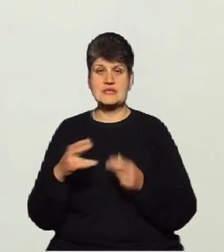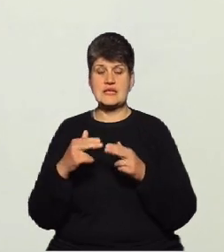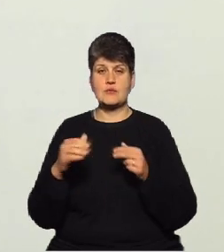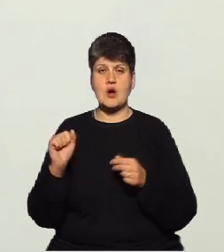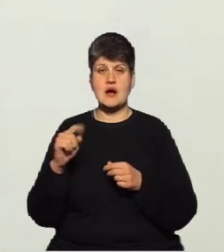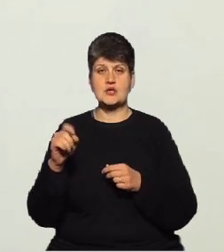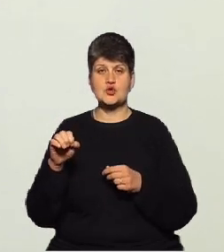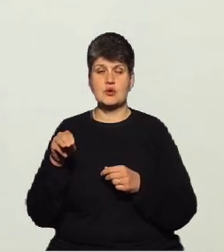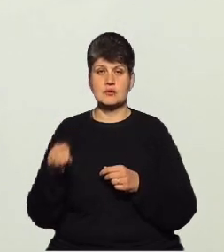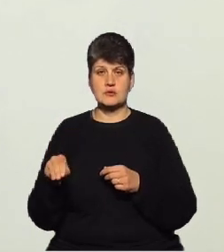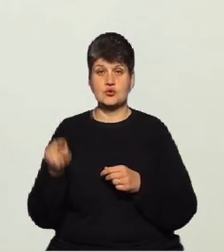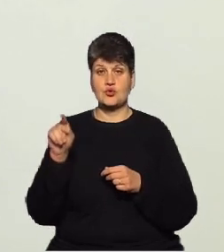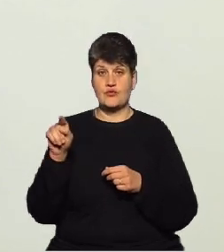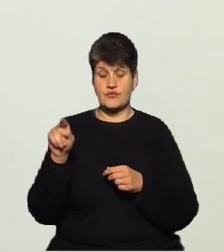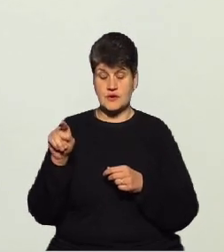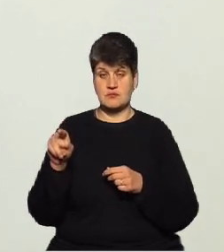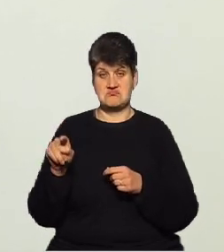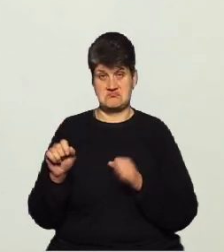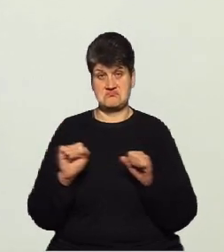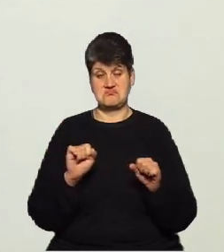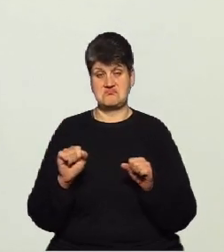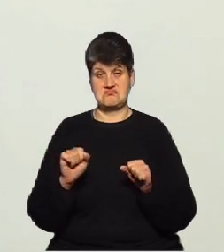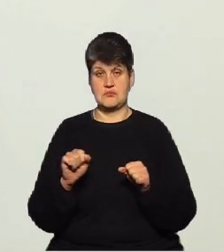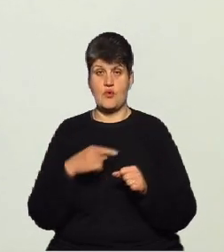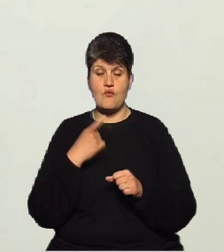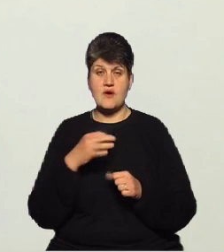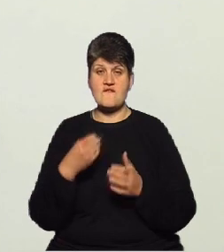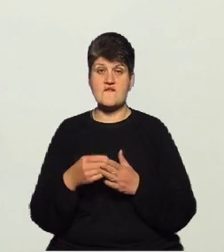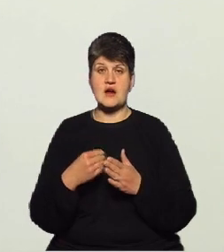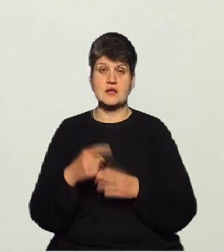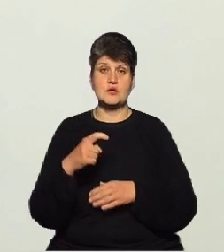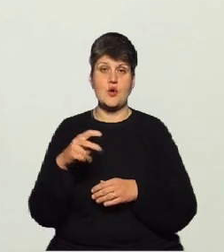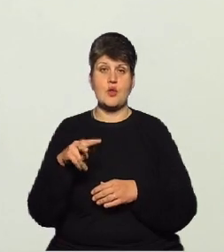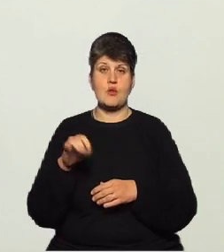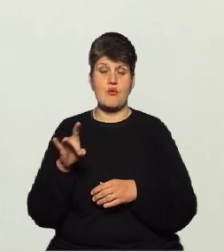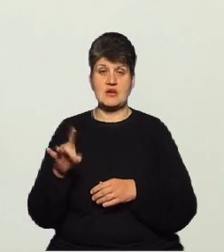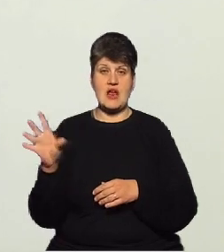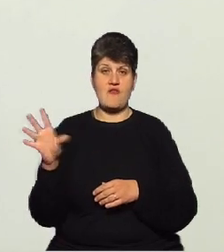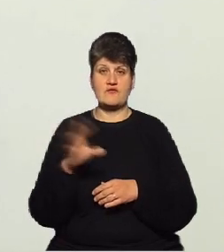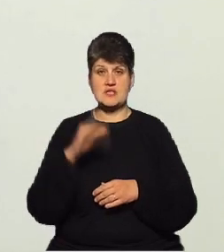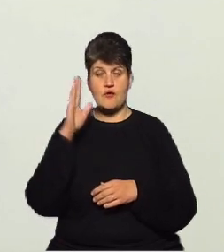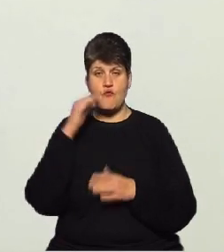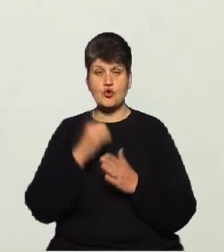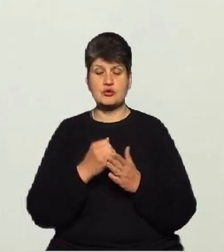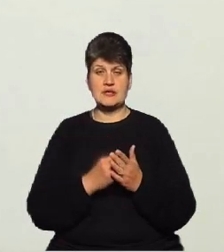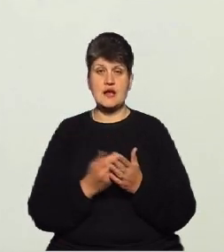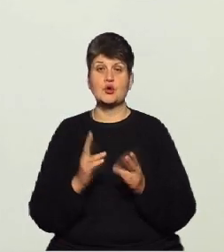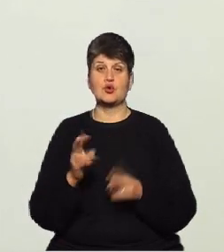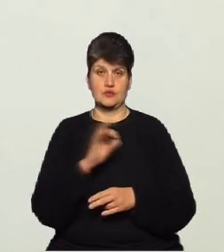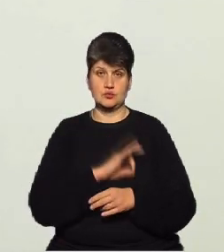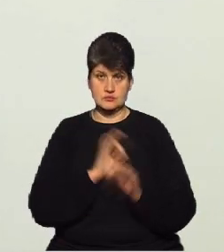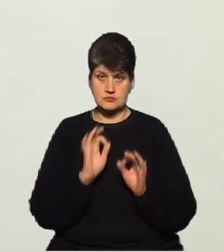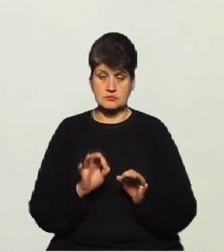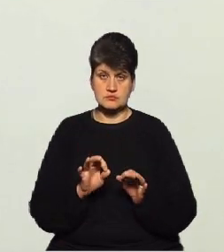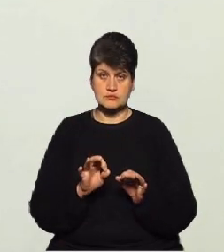то він, в принципі, і диктує вартість хлору для всіх водоканалів, які його використовують. Тобто, оскільки